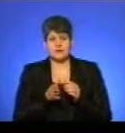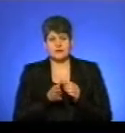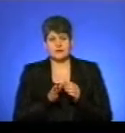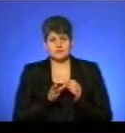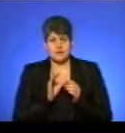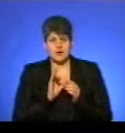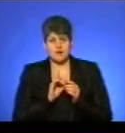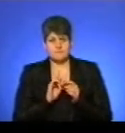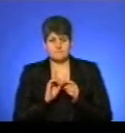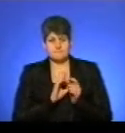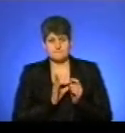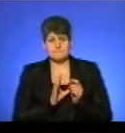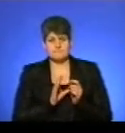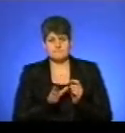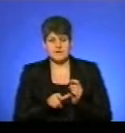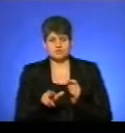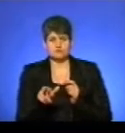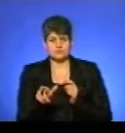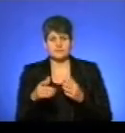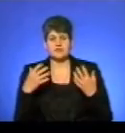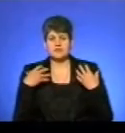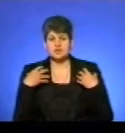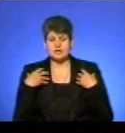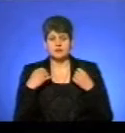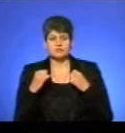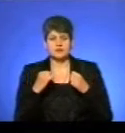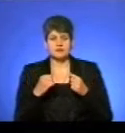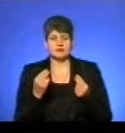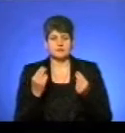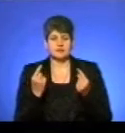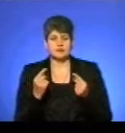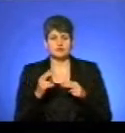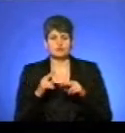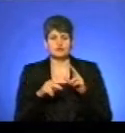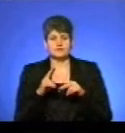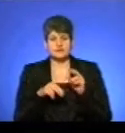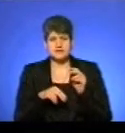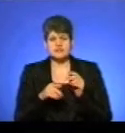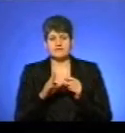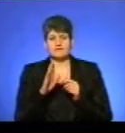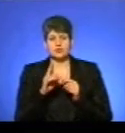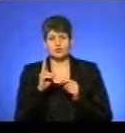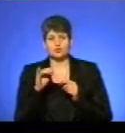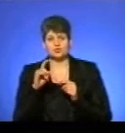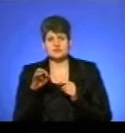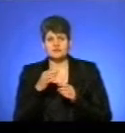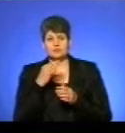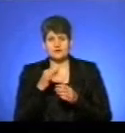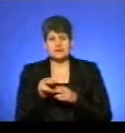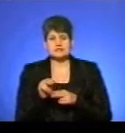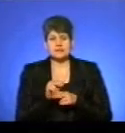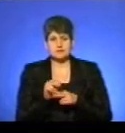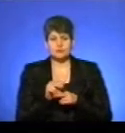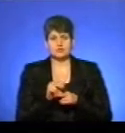Начальник управління капітального будівництва обласної державної адміністрації Віктор Кузяк, який відповідає за утримання та ремонт